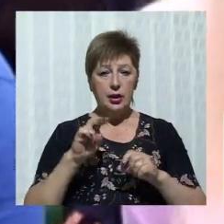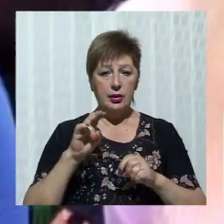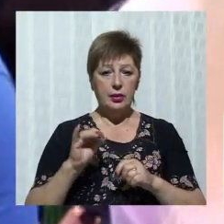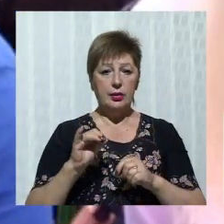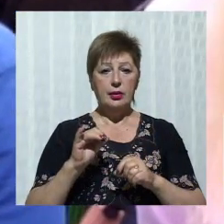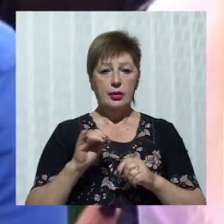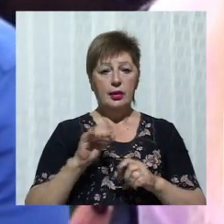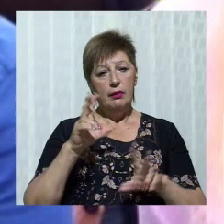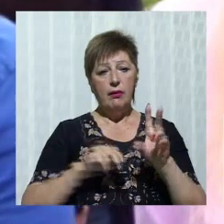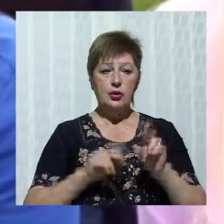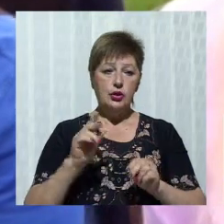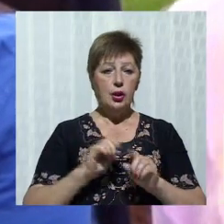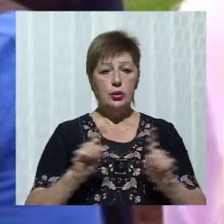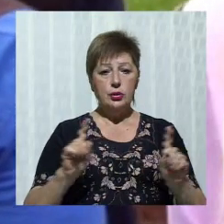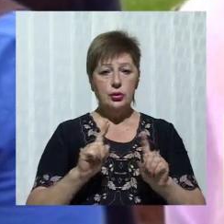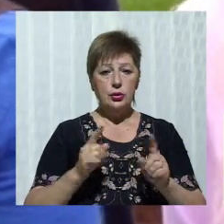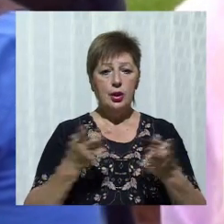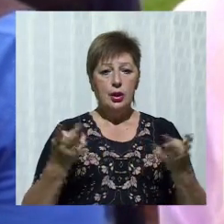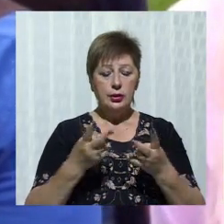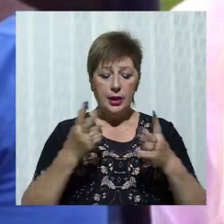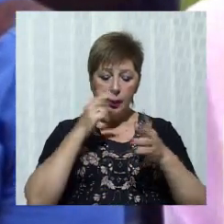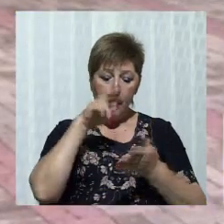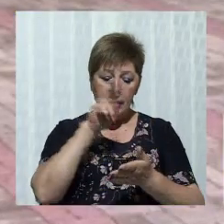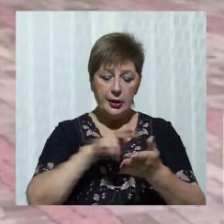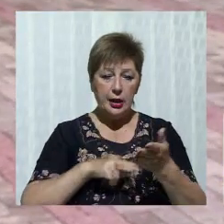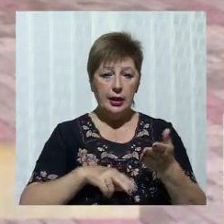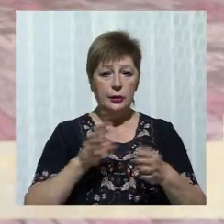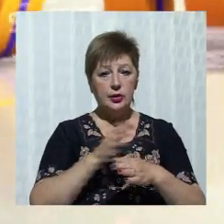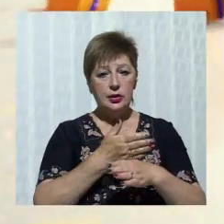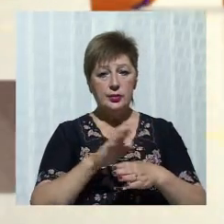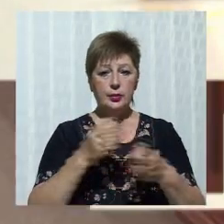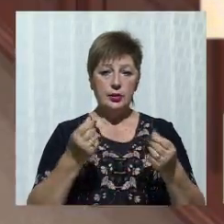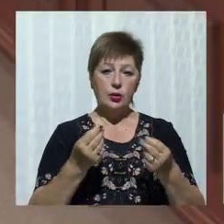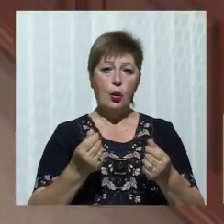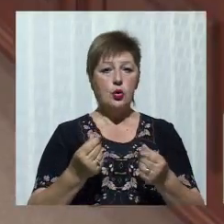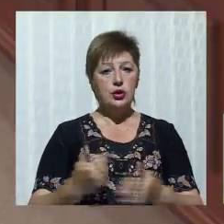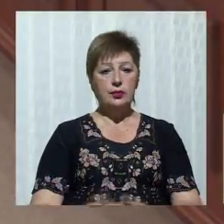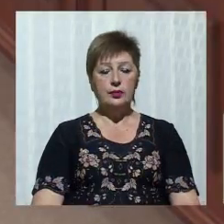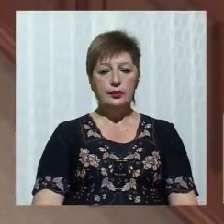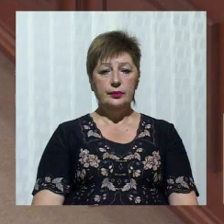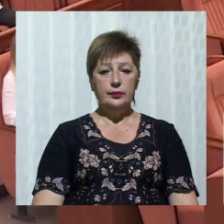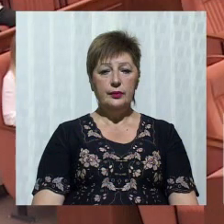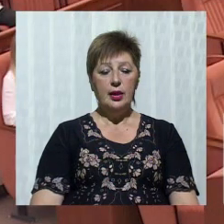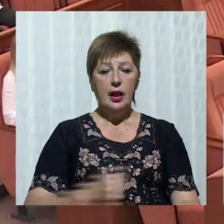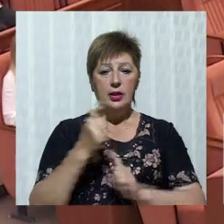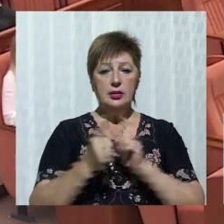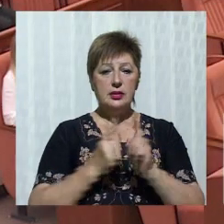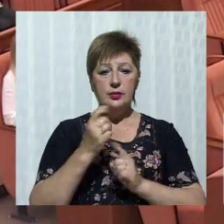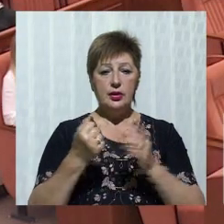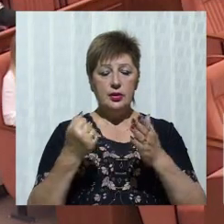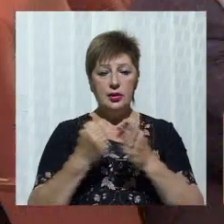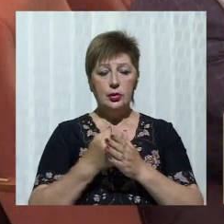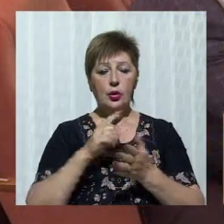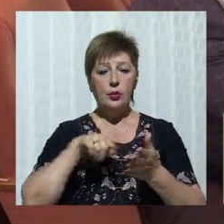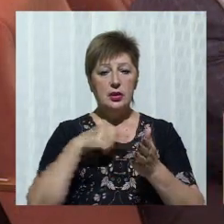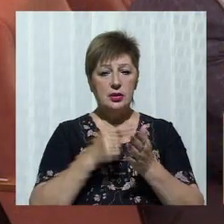Вважаю, що треба переглянути розподіл коштів. Зміни до міської цільової